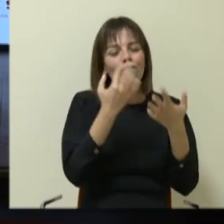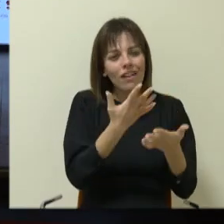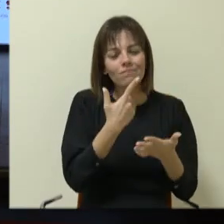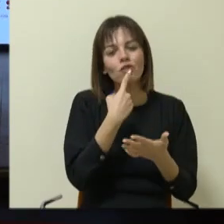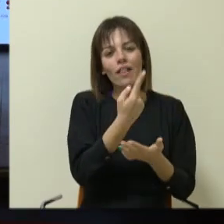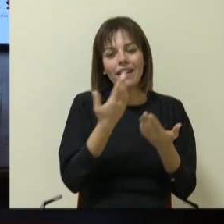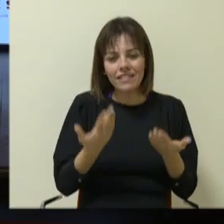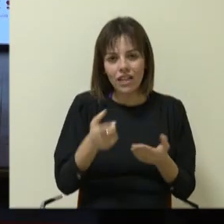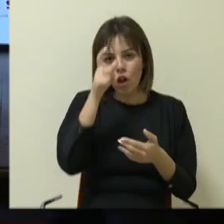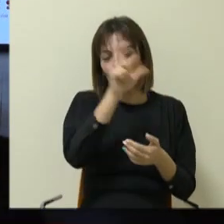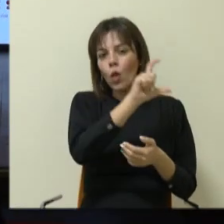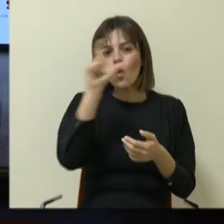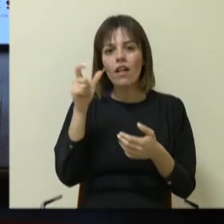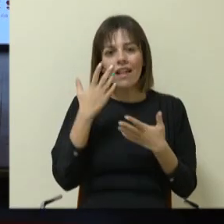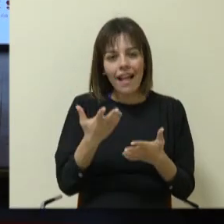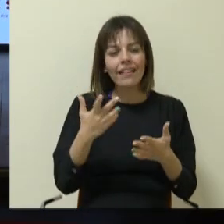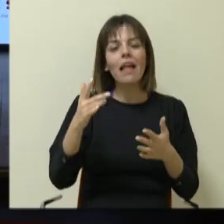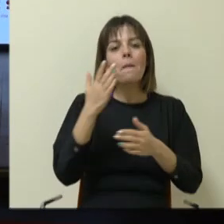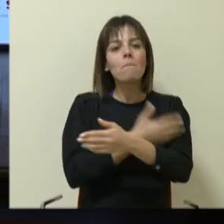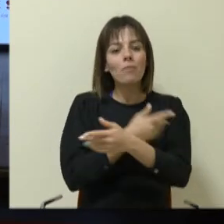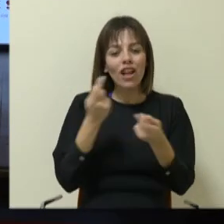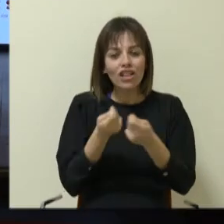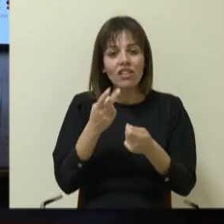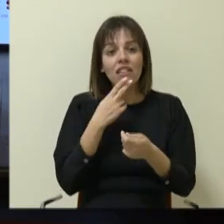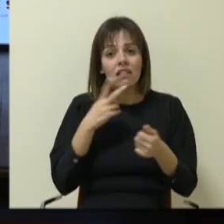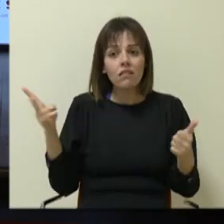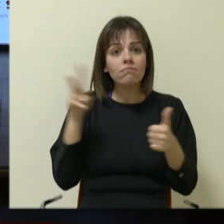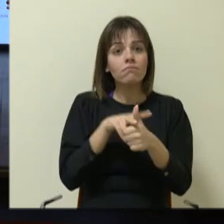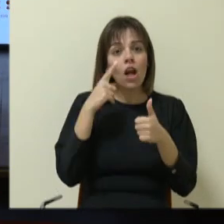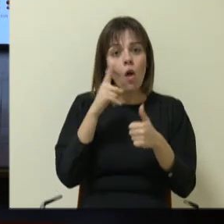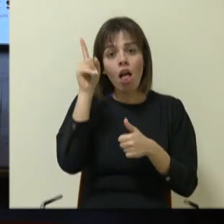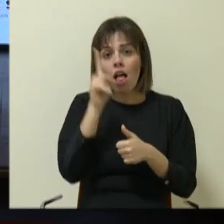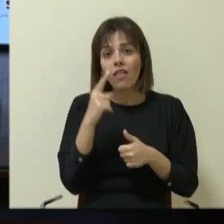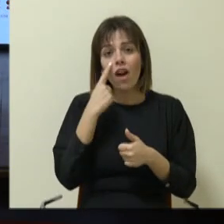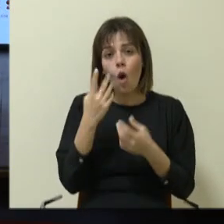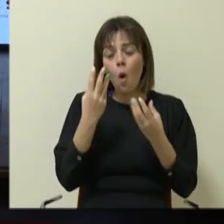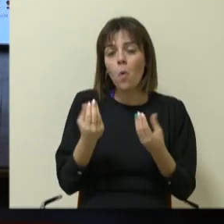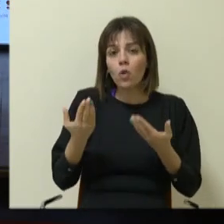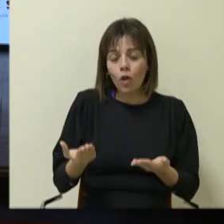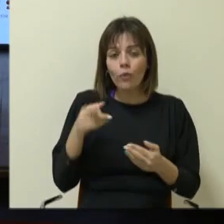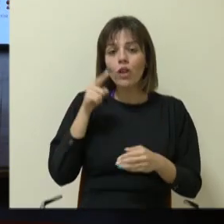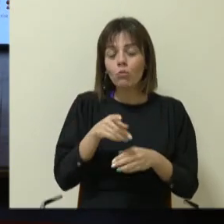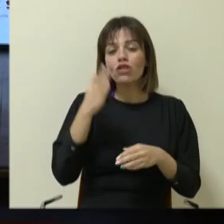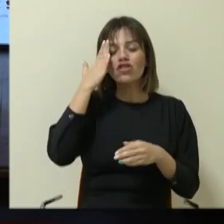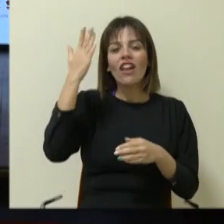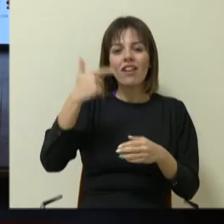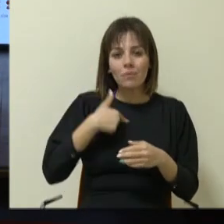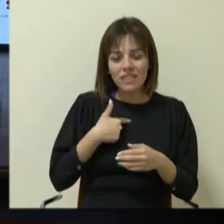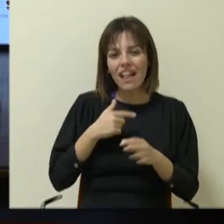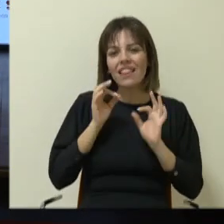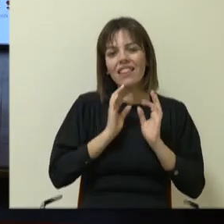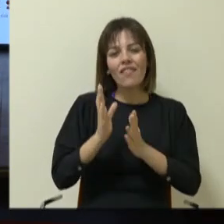ederiz. Türkiye'de memleket işlerine kadınların da iştirak etmesi ilk defa vuku buluyor. Bu şerefin bize müyesser